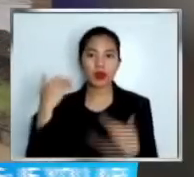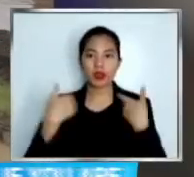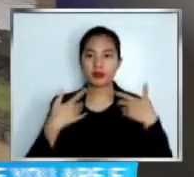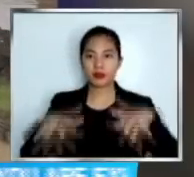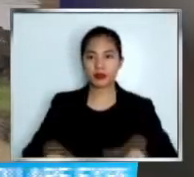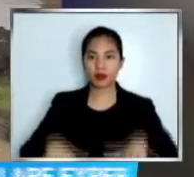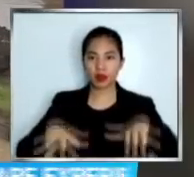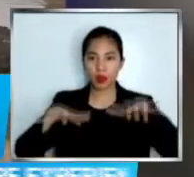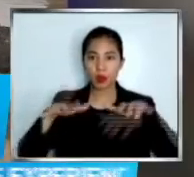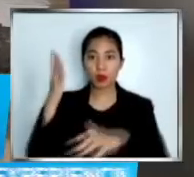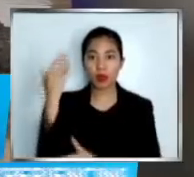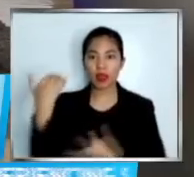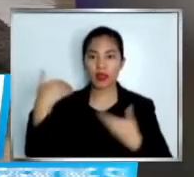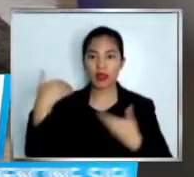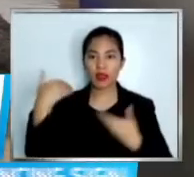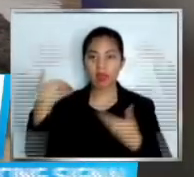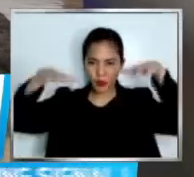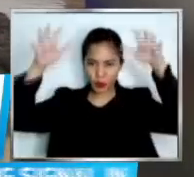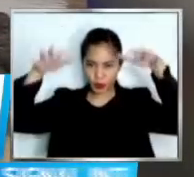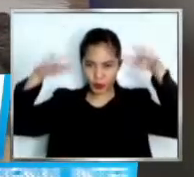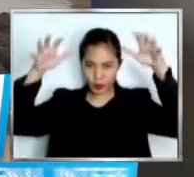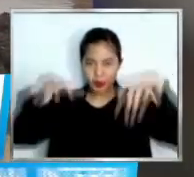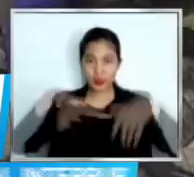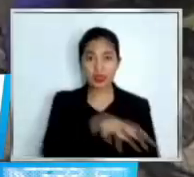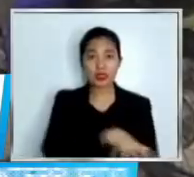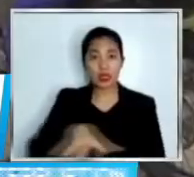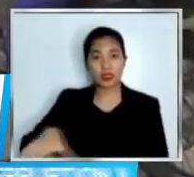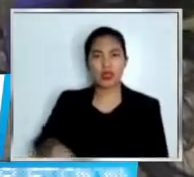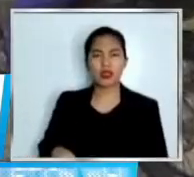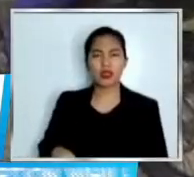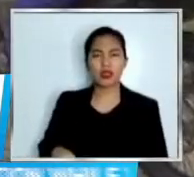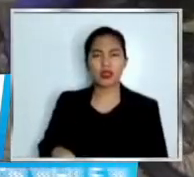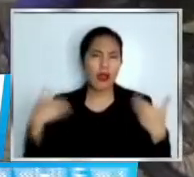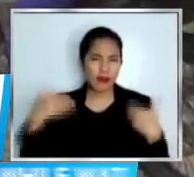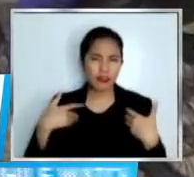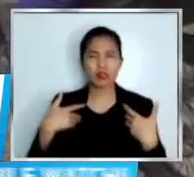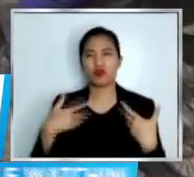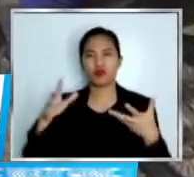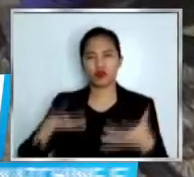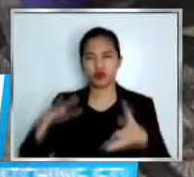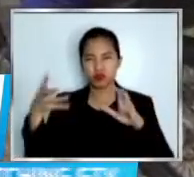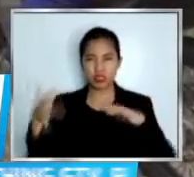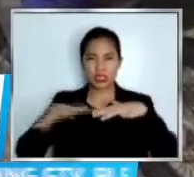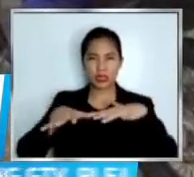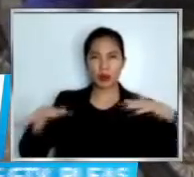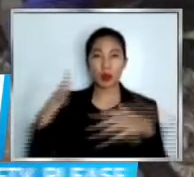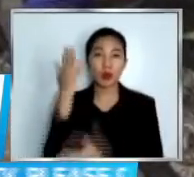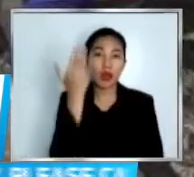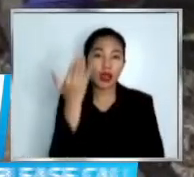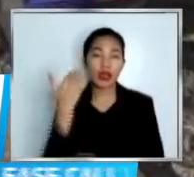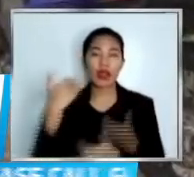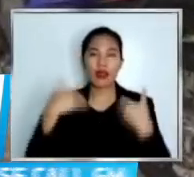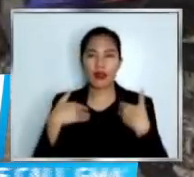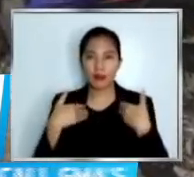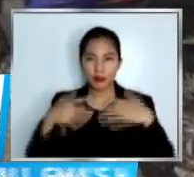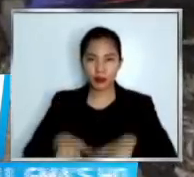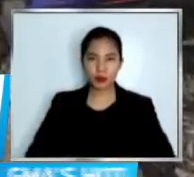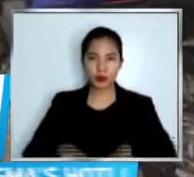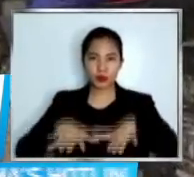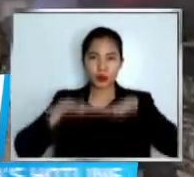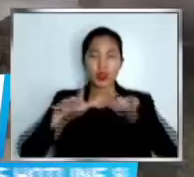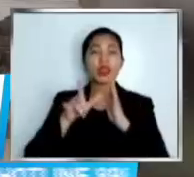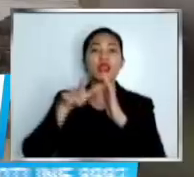Cagayan, Peruisyo ang inabot ng ilang motorista matapos abuti ng tubig ang abusag overflow bridge. Kalauna ay bumaba rin ng tubig.